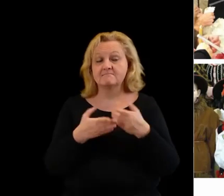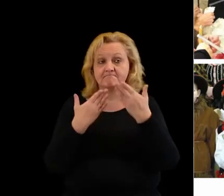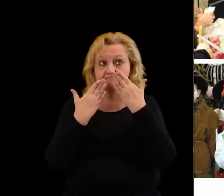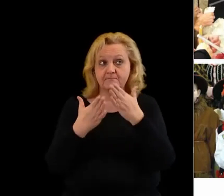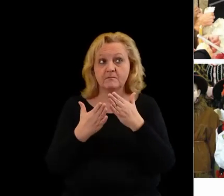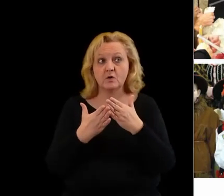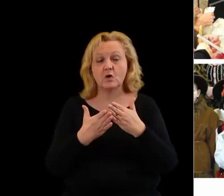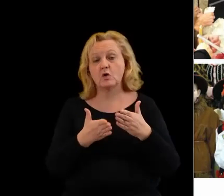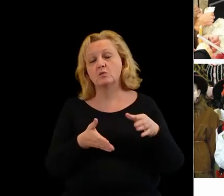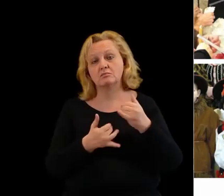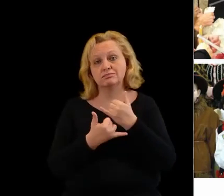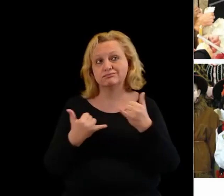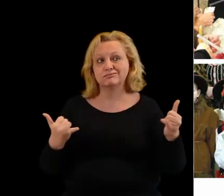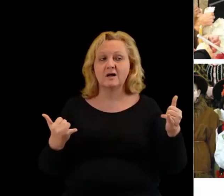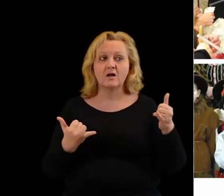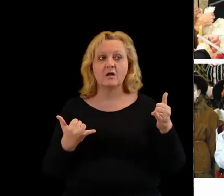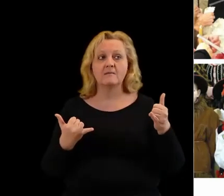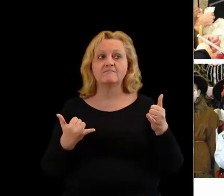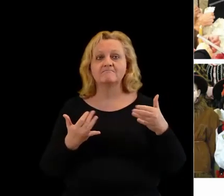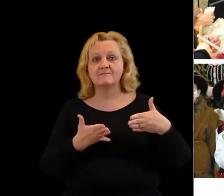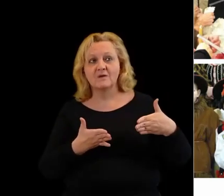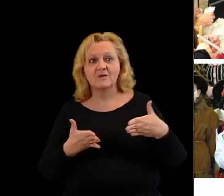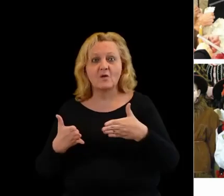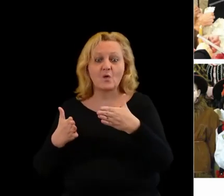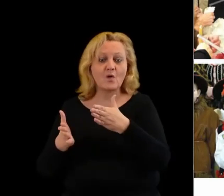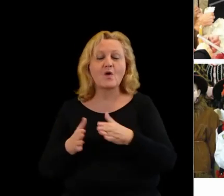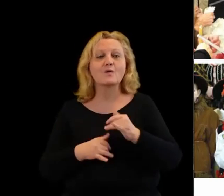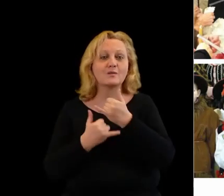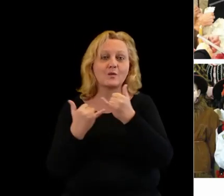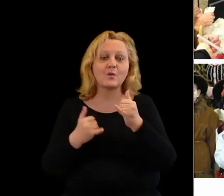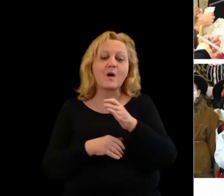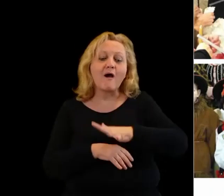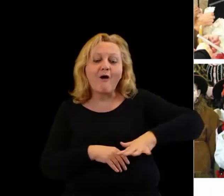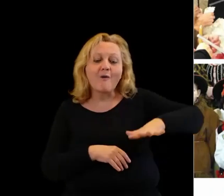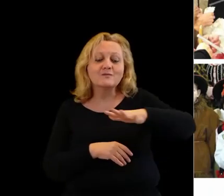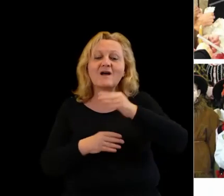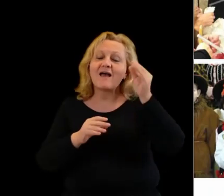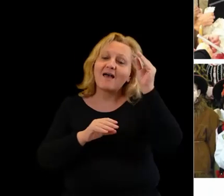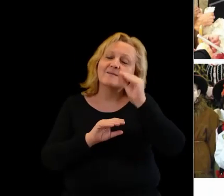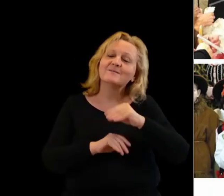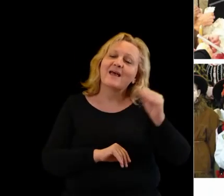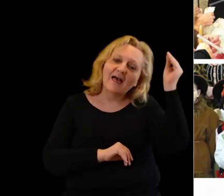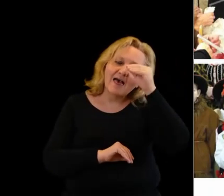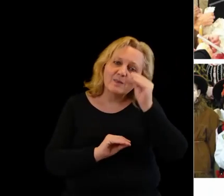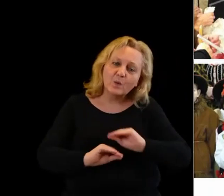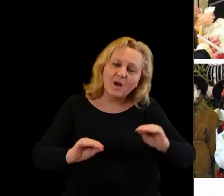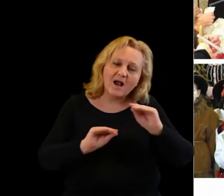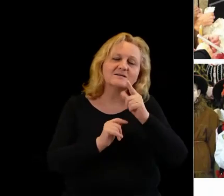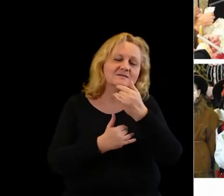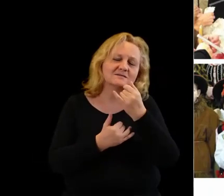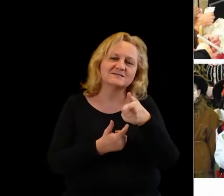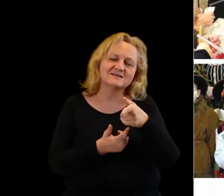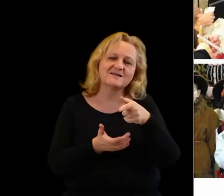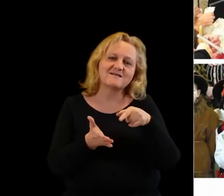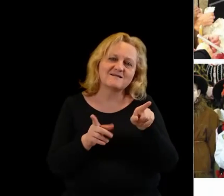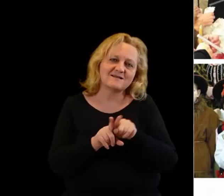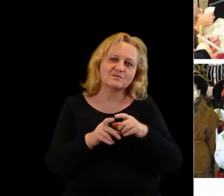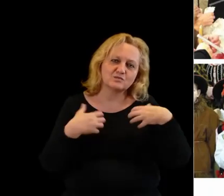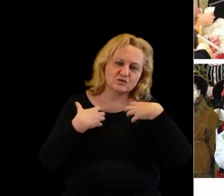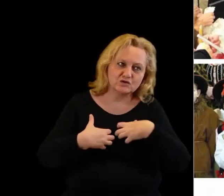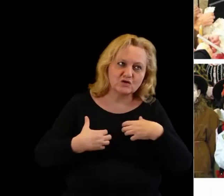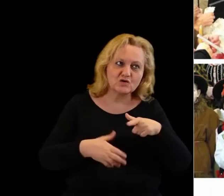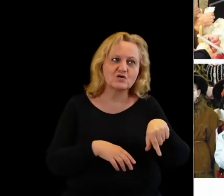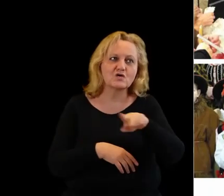szlaków, które na naszym terenie. Szlak edukacyjno-przyrodniczy Dolin Oliwca. Szlak na